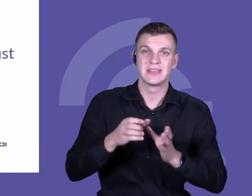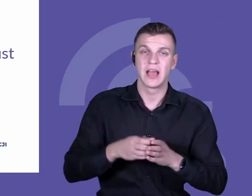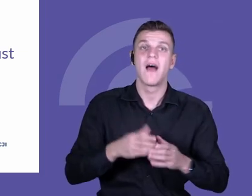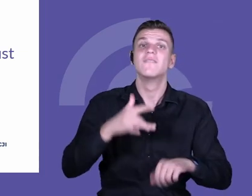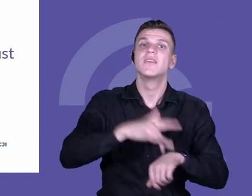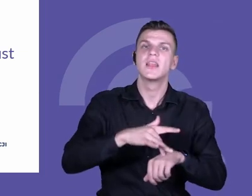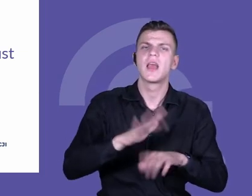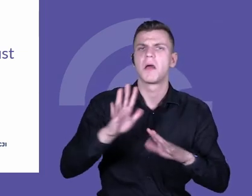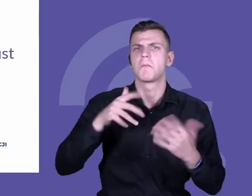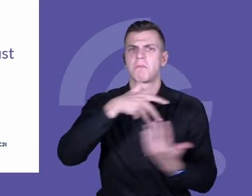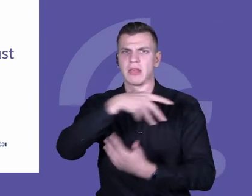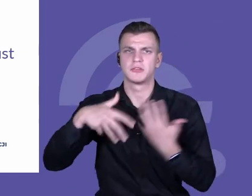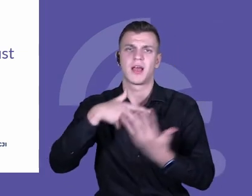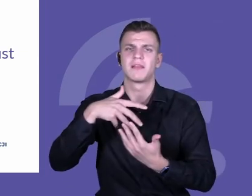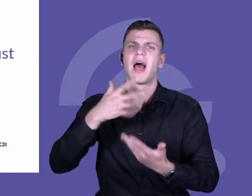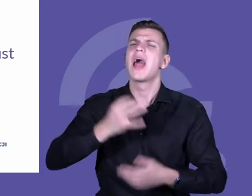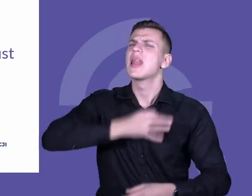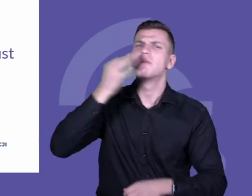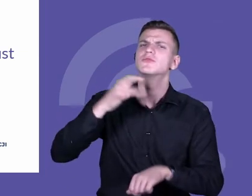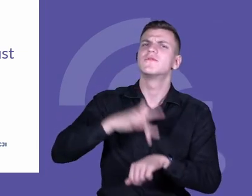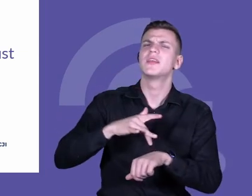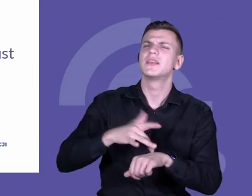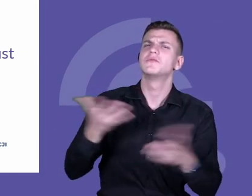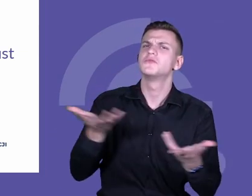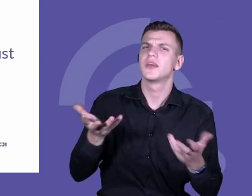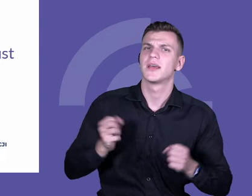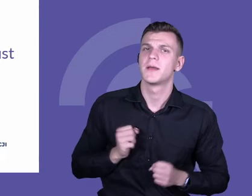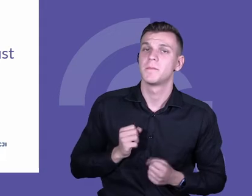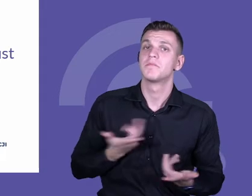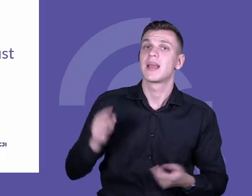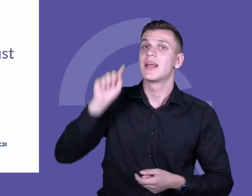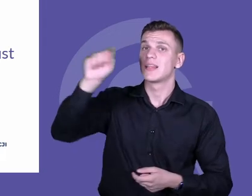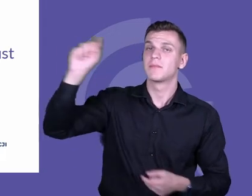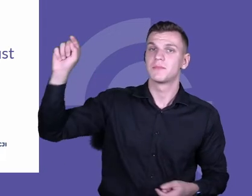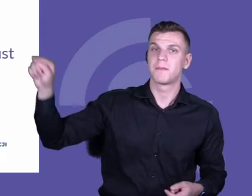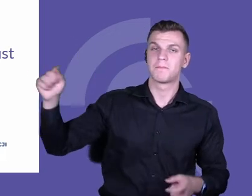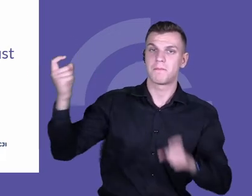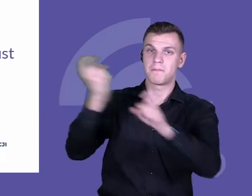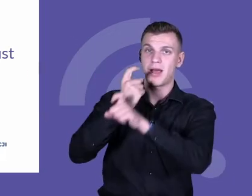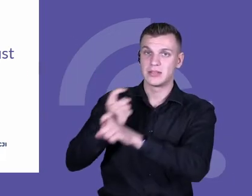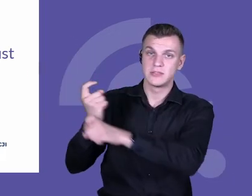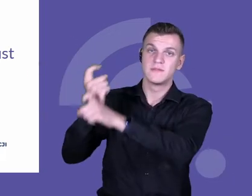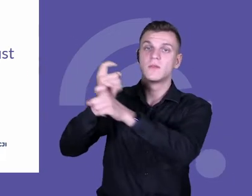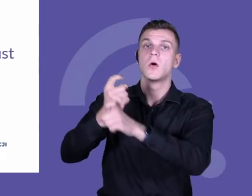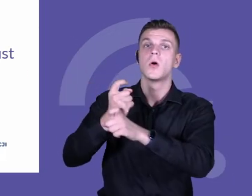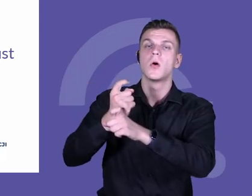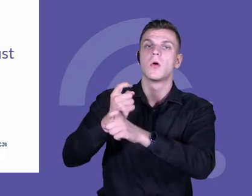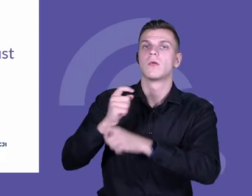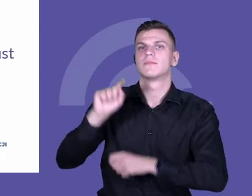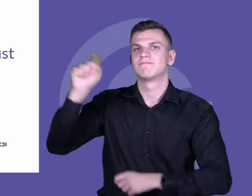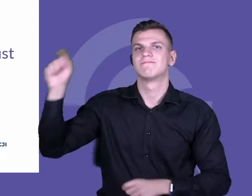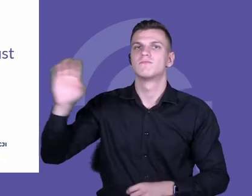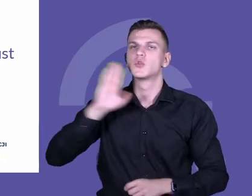osiągnięto w tych krajach, gdzie mandat jest jakby narzucony jako